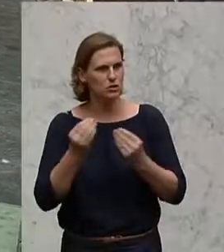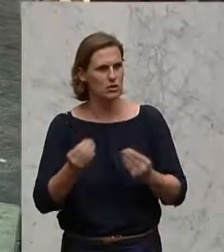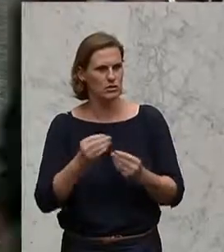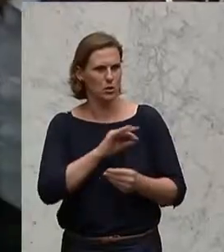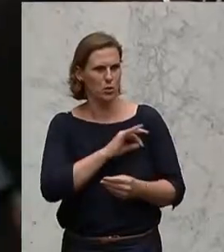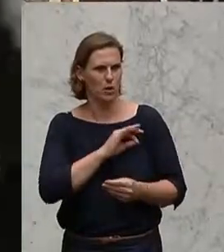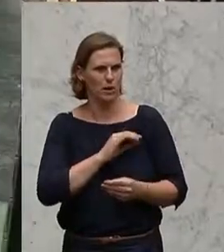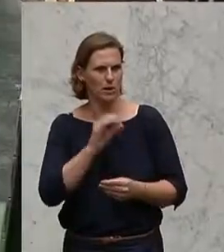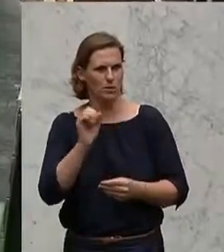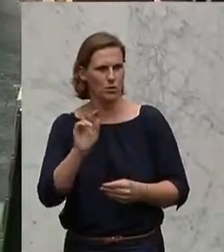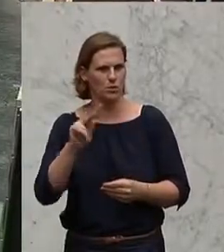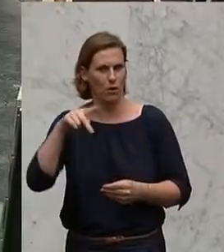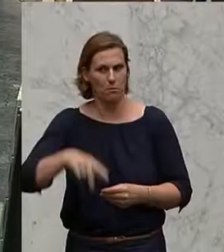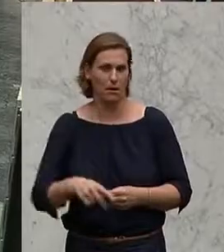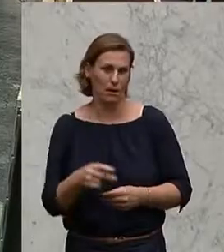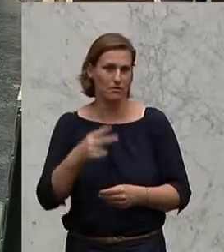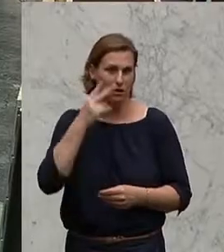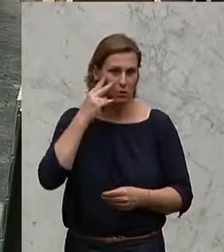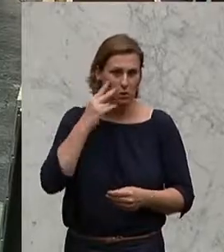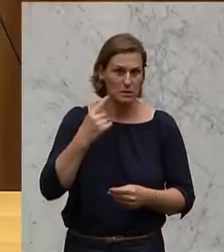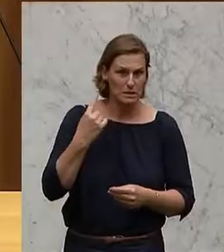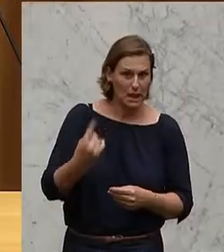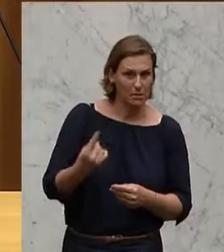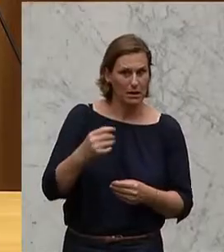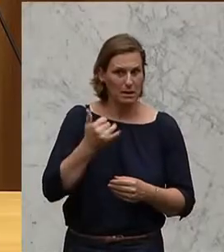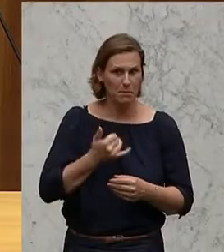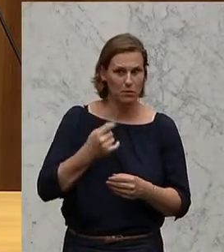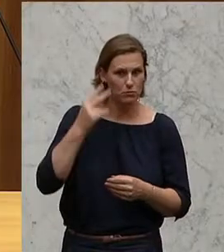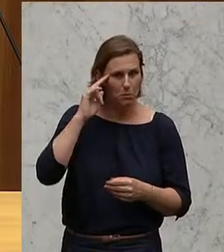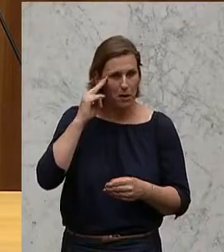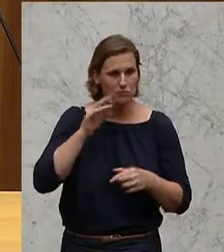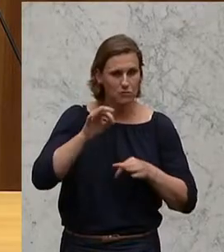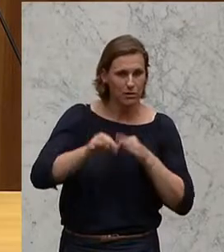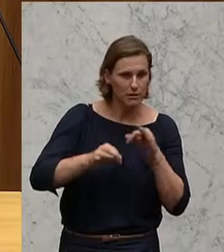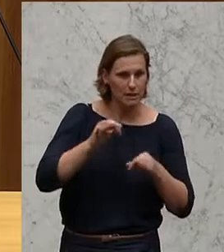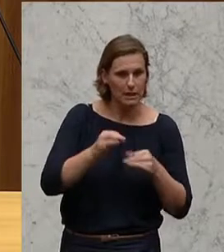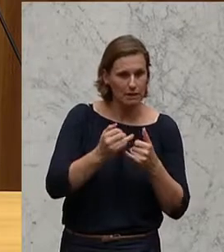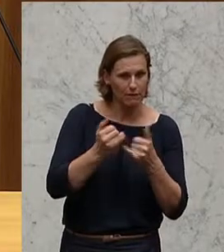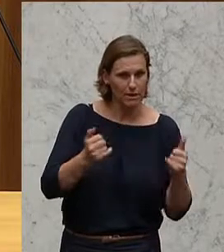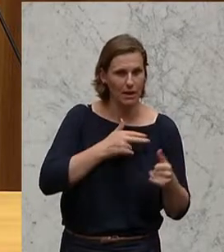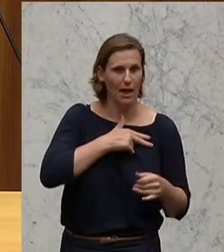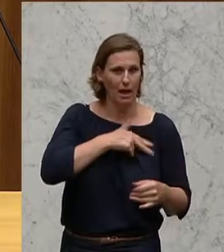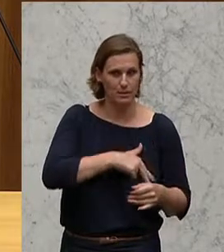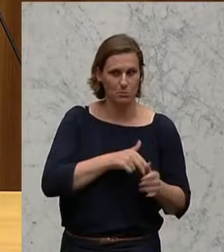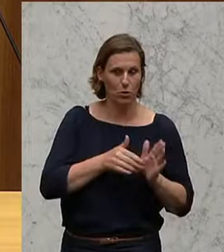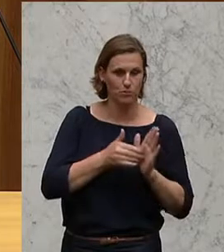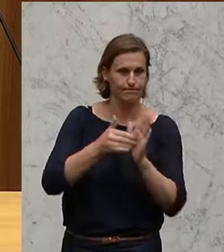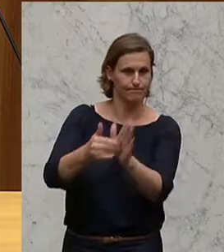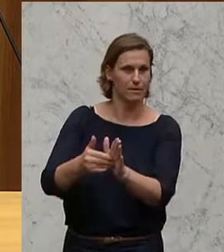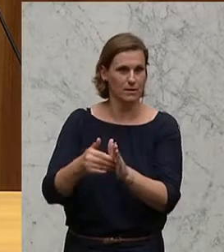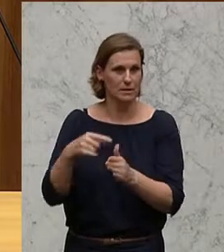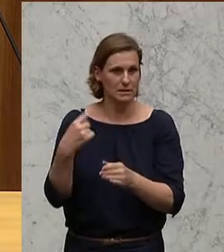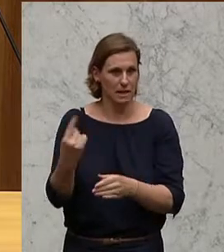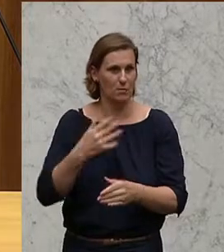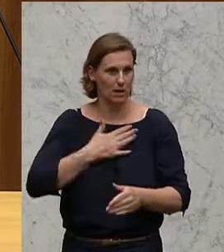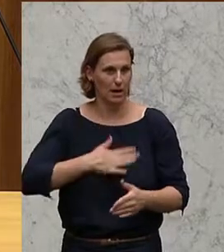ÖVP, das kommt dabei raus, wenn man selber ständig taktiert, siehe Bildungsreform, Prinzipien verrät und dergleichen fort. Die SPÖ hat Ihnen das vor Augen gehalten, was Sie selber ganz